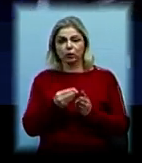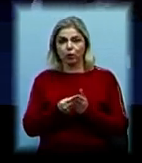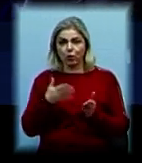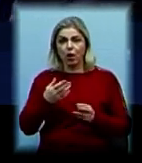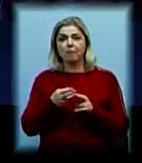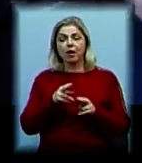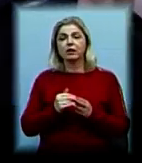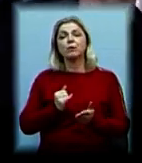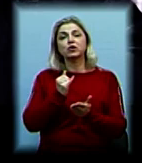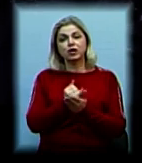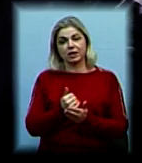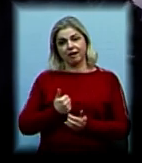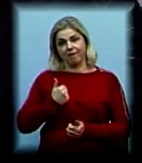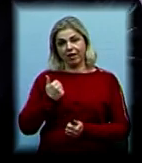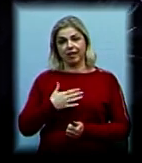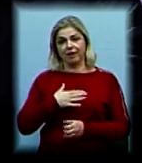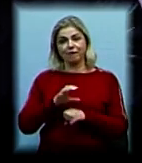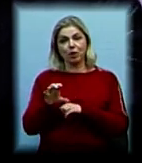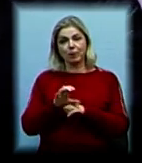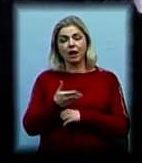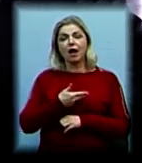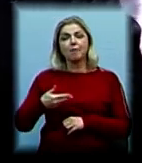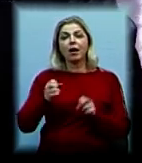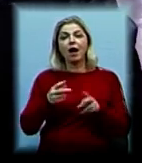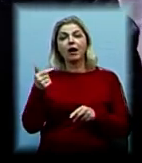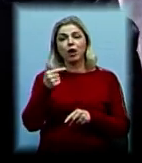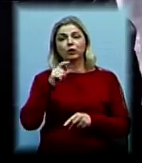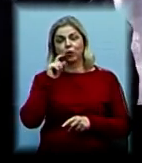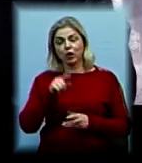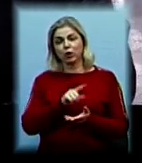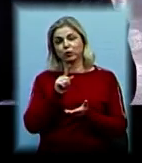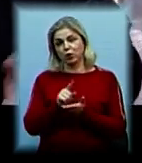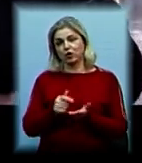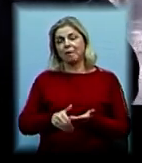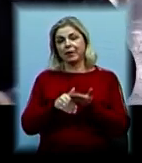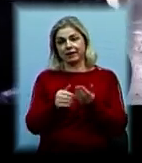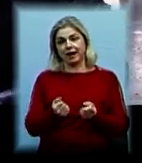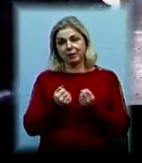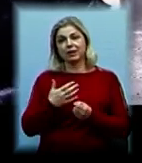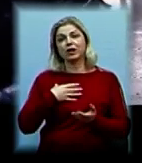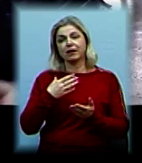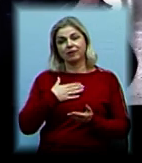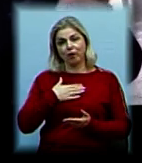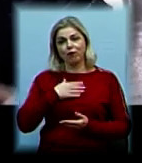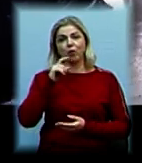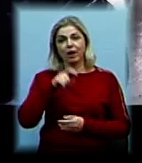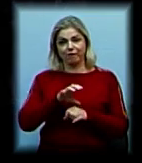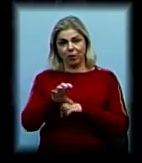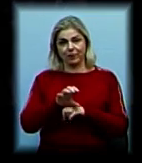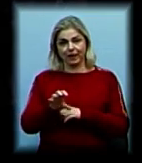честі хвала нашому виробнику. Ми, як громадяни України, зобов'язані підтримувати нашого українського виробника.